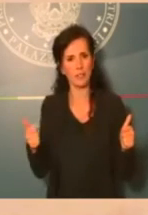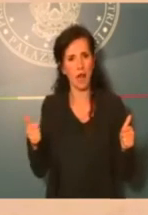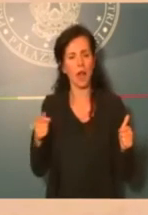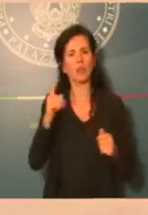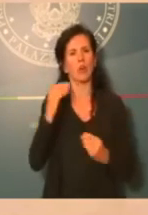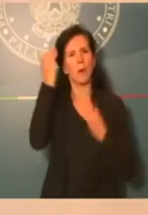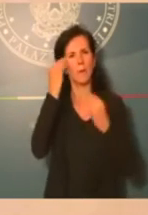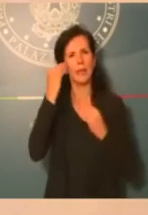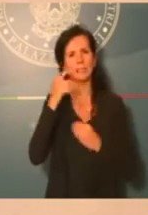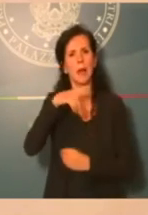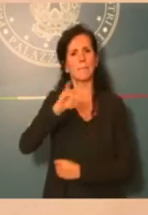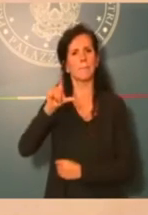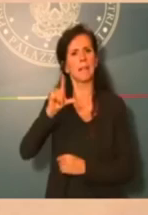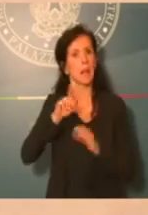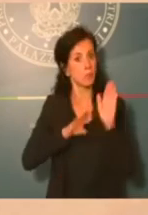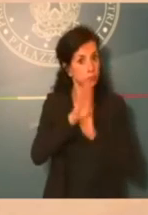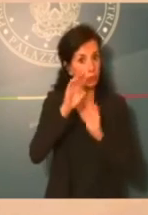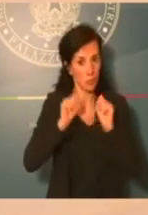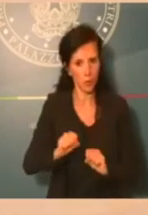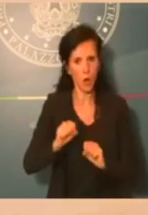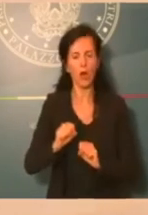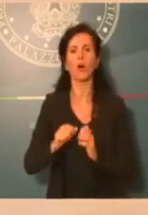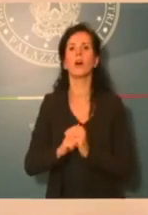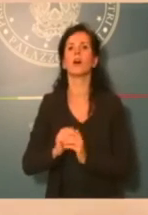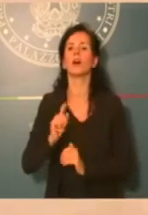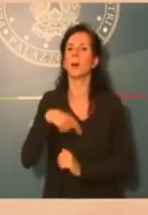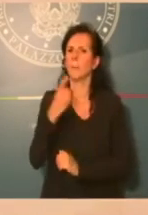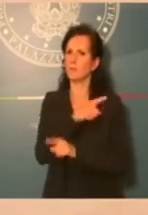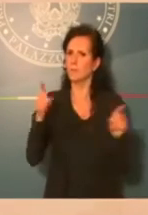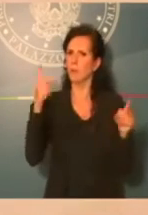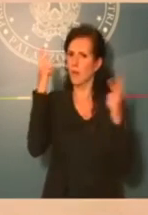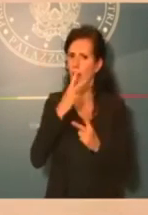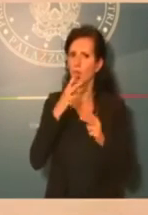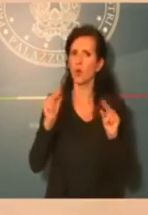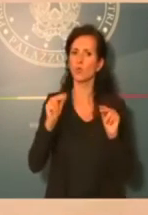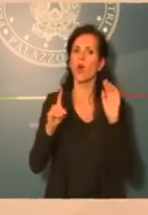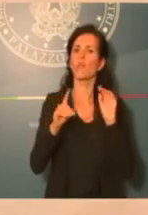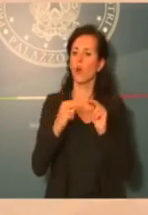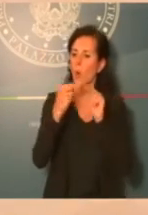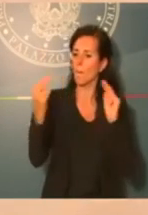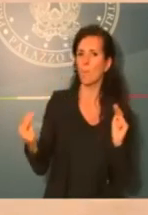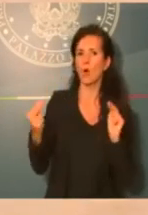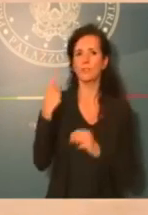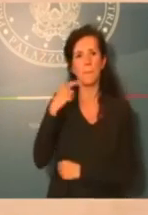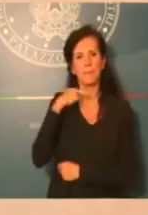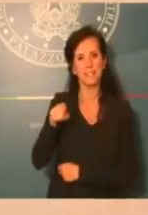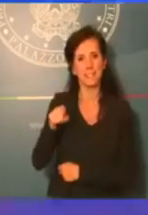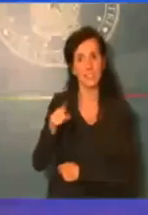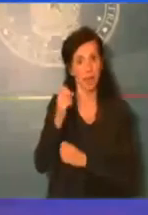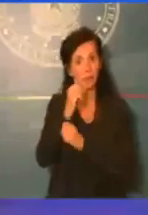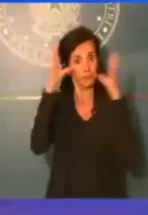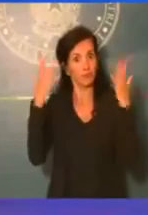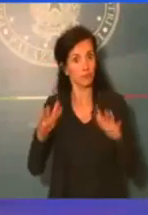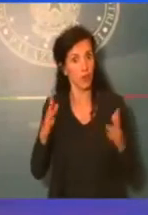PIL? E poi telegrafico, è vero che prevedete un nuovo progetto di fattibilità per il Ponte di Messina o comunque per le soluzioni di attraversamento dello stretto?